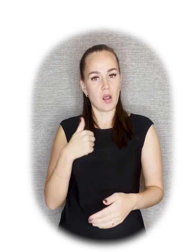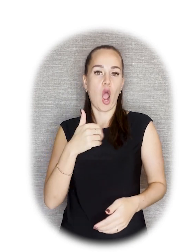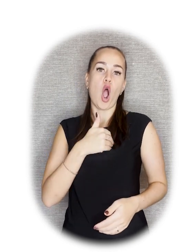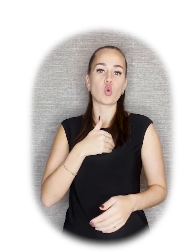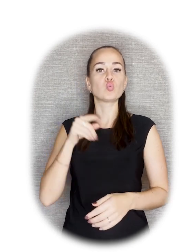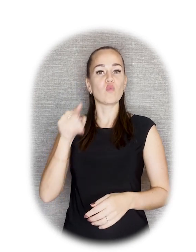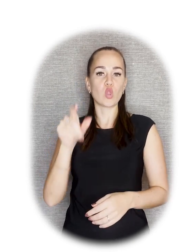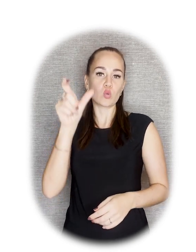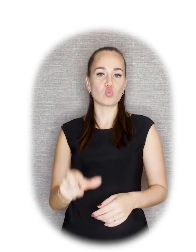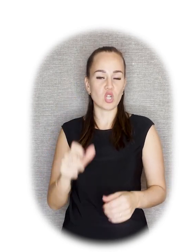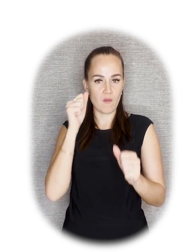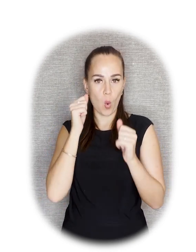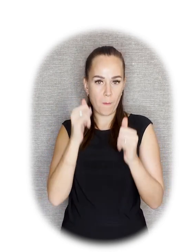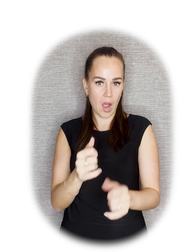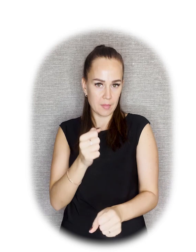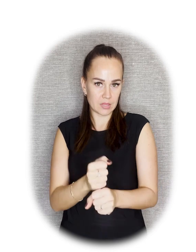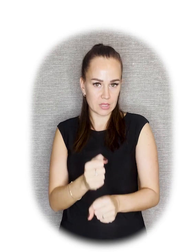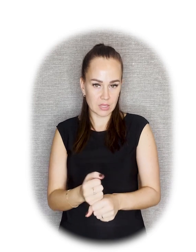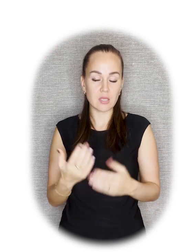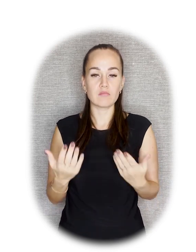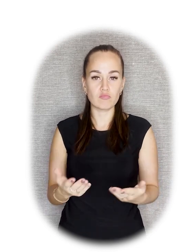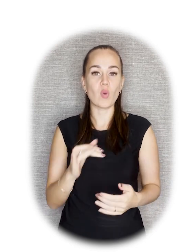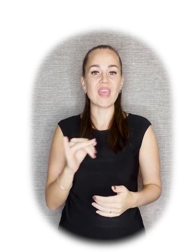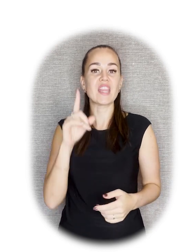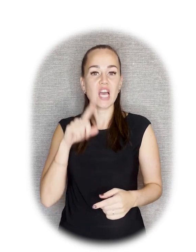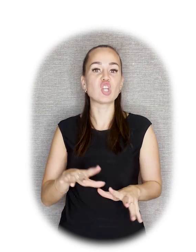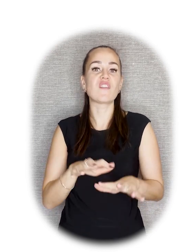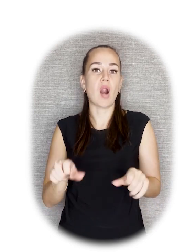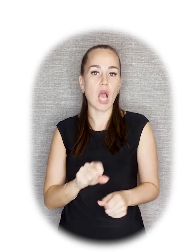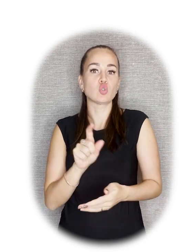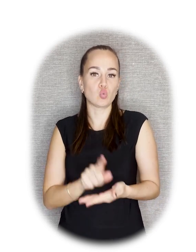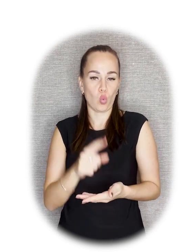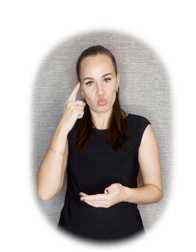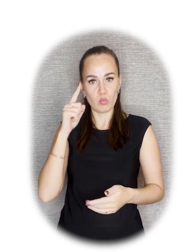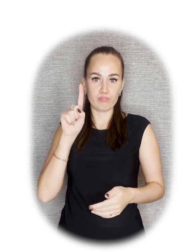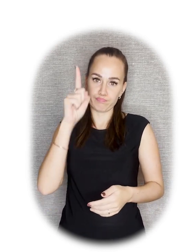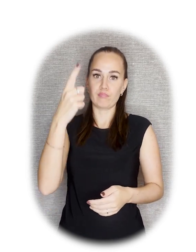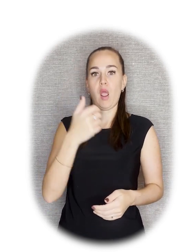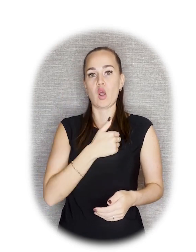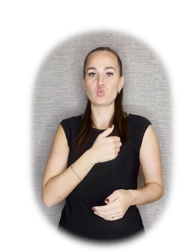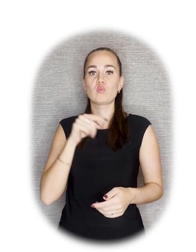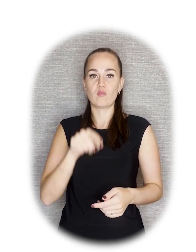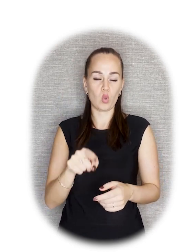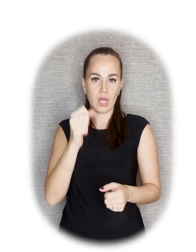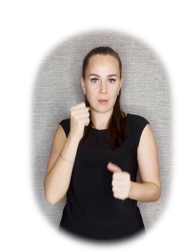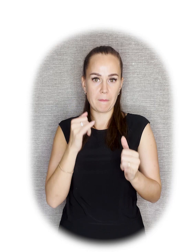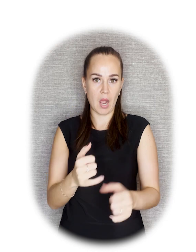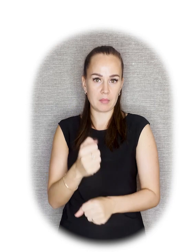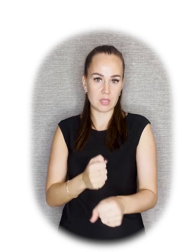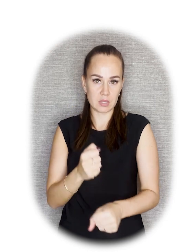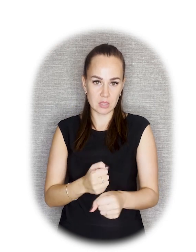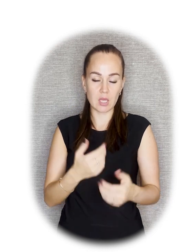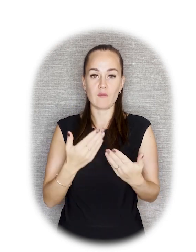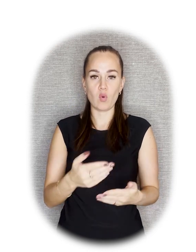поставить памятник какому-то конкретному лицу. И городские власти могли тоже выступать с такой инициативой. Например, этот памятник